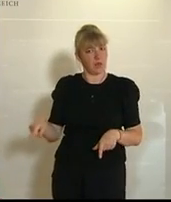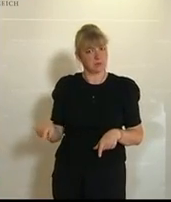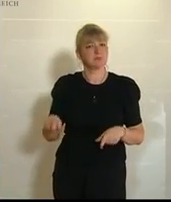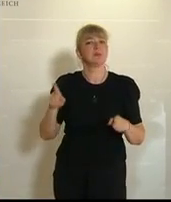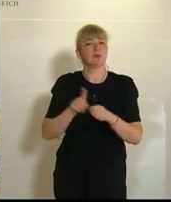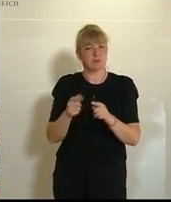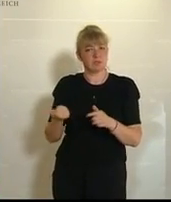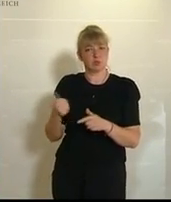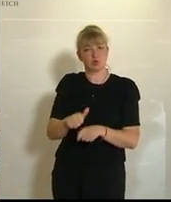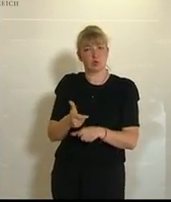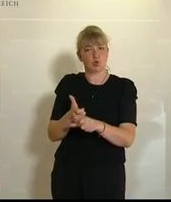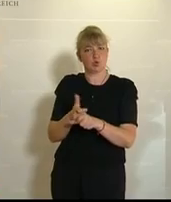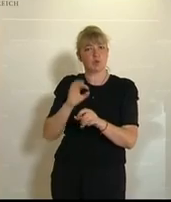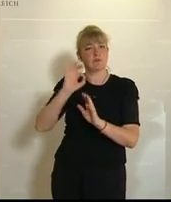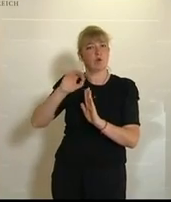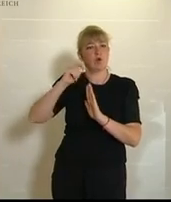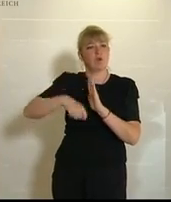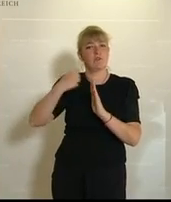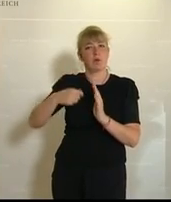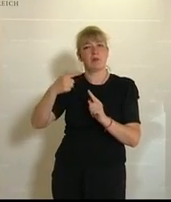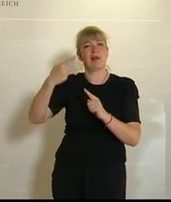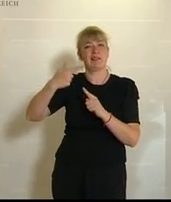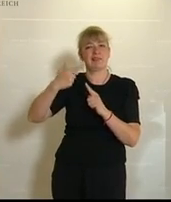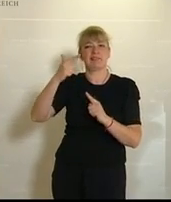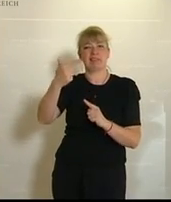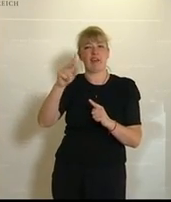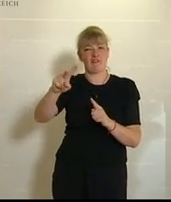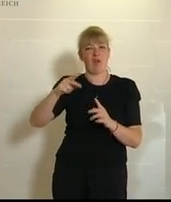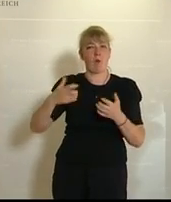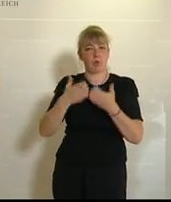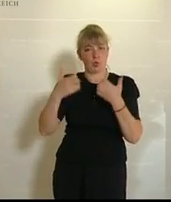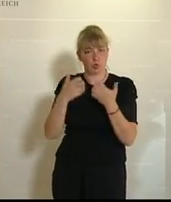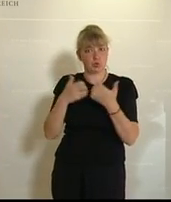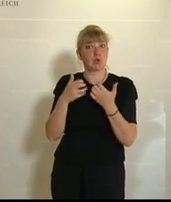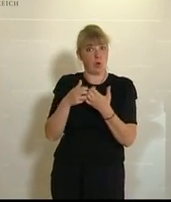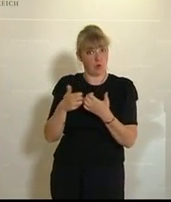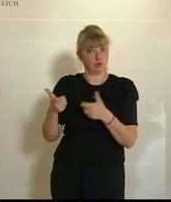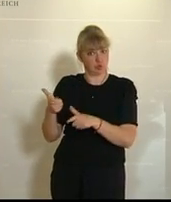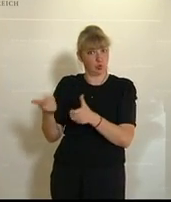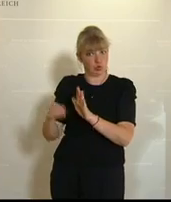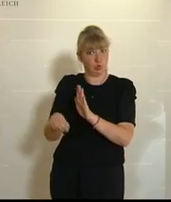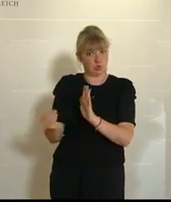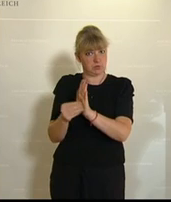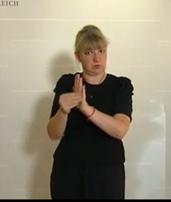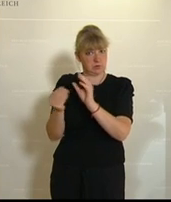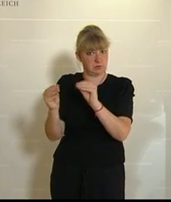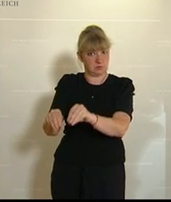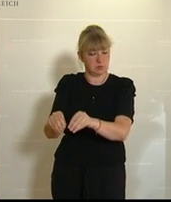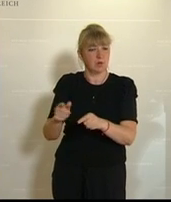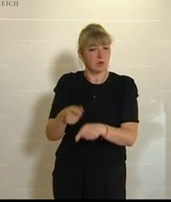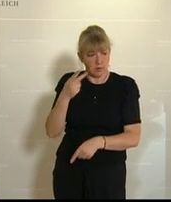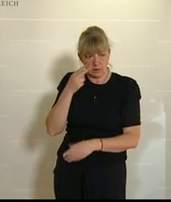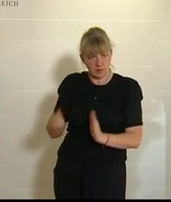-Zuschuss für Film- und TV-Produktionen. Und wenn man sich diesen Zuschuss